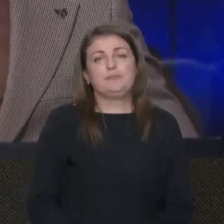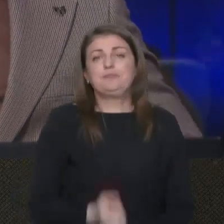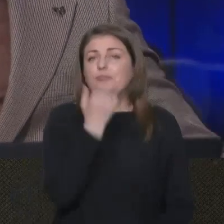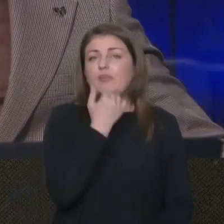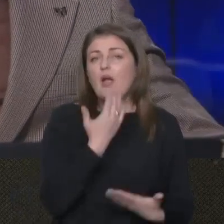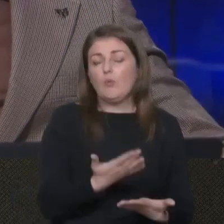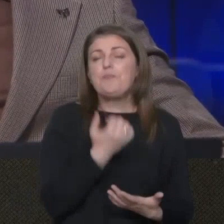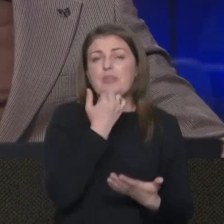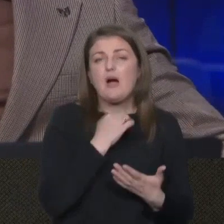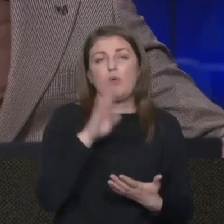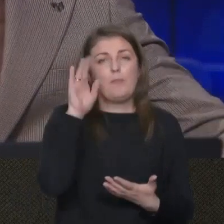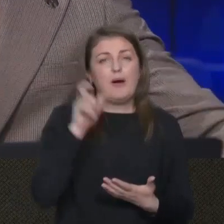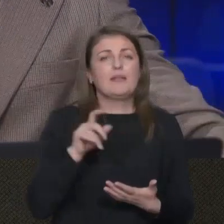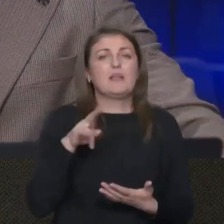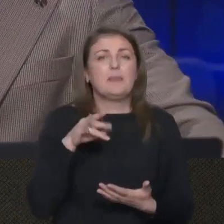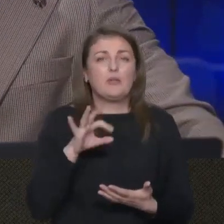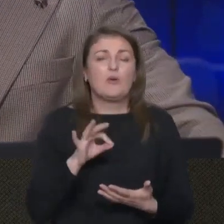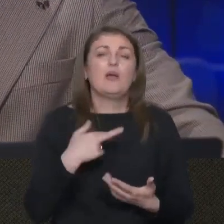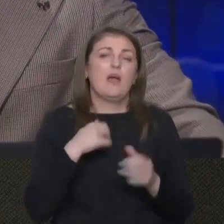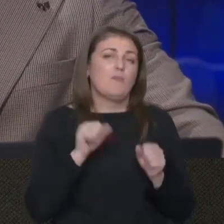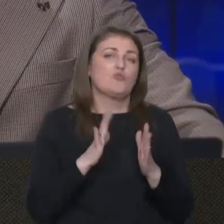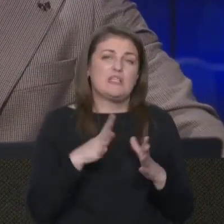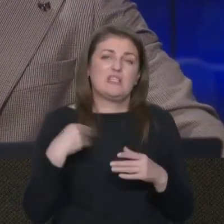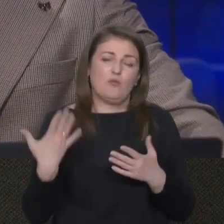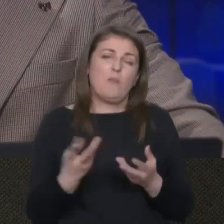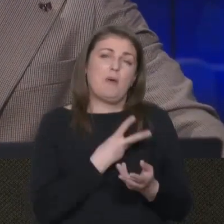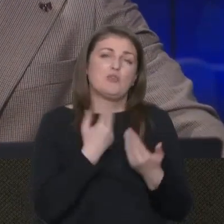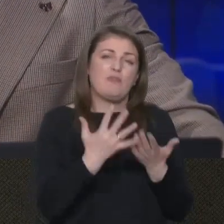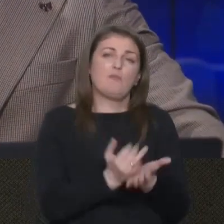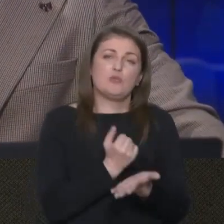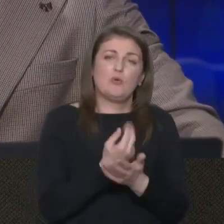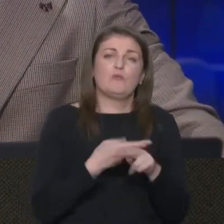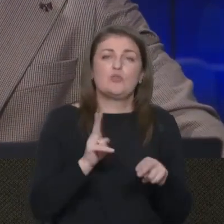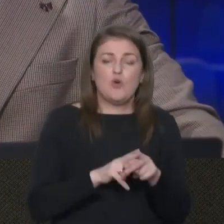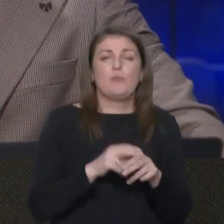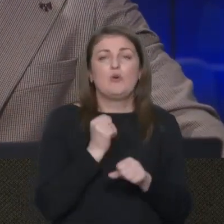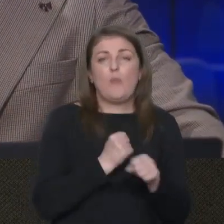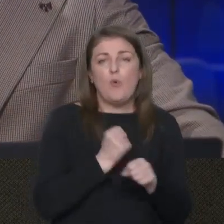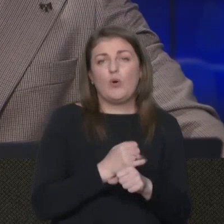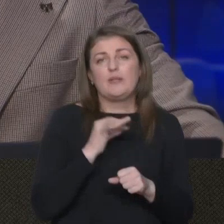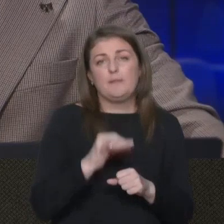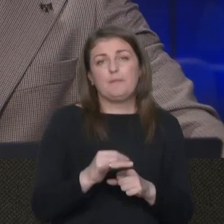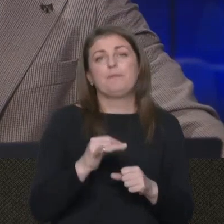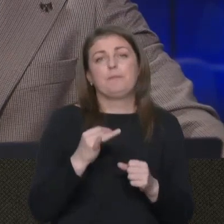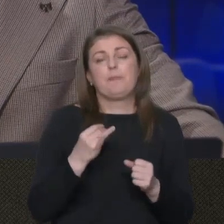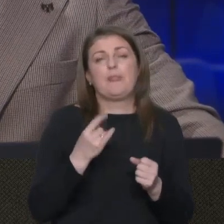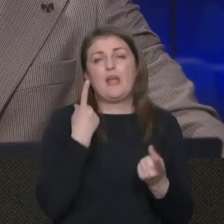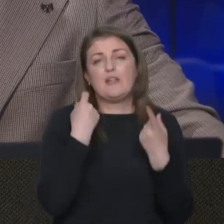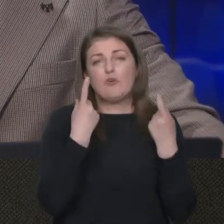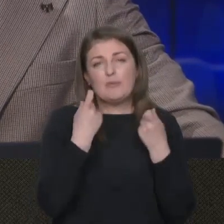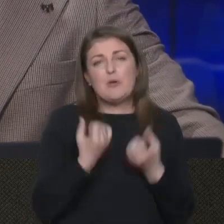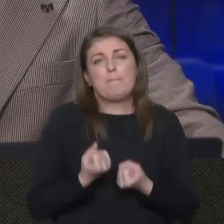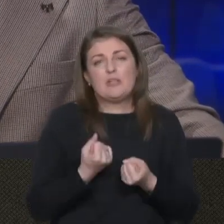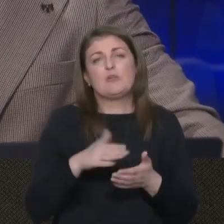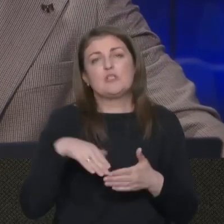Дякую. Дякую, пане Дмитре. Я можу тільки зі свого боку побажати вам успіху в цій роботі і інформаційну